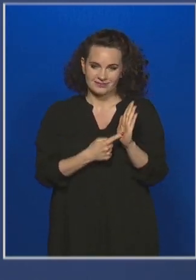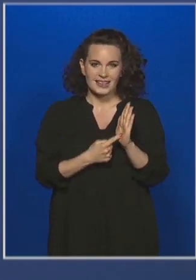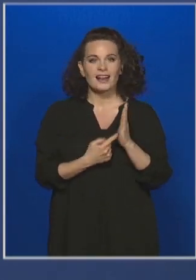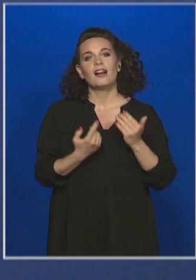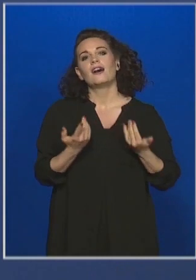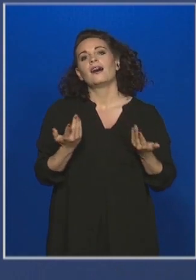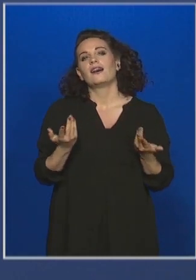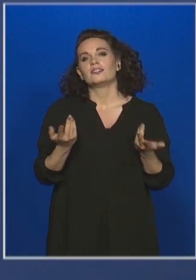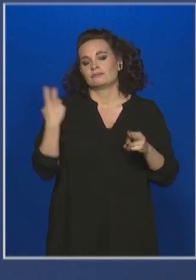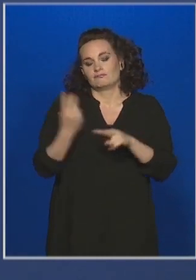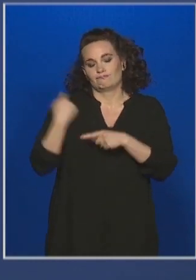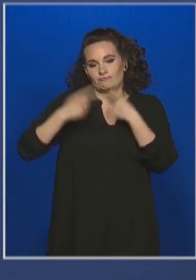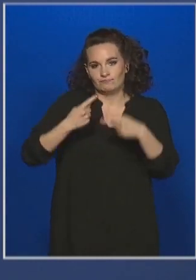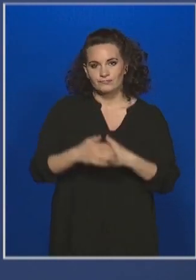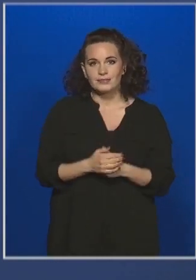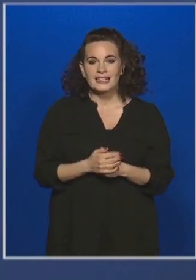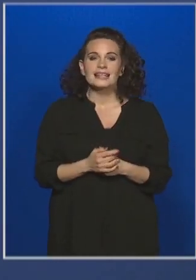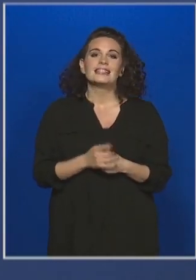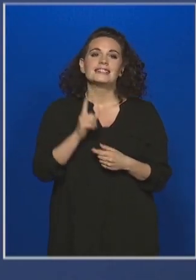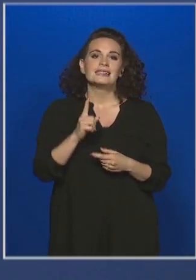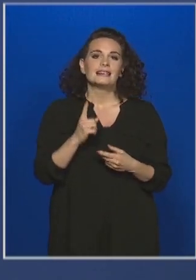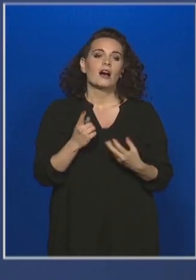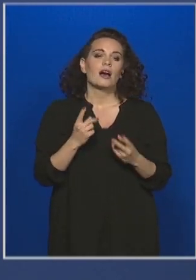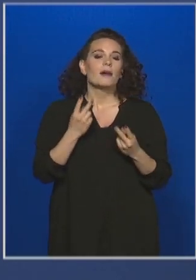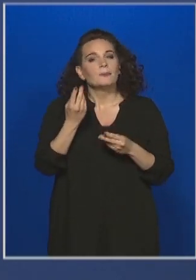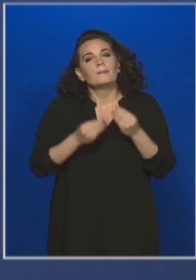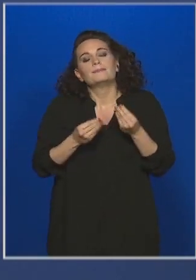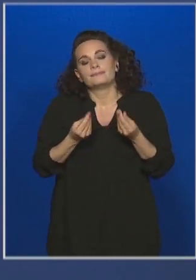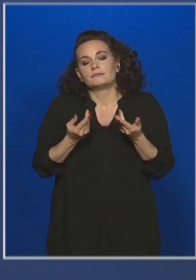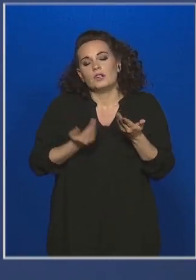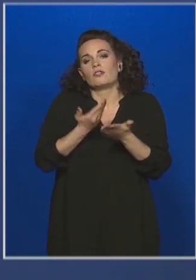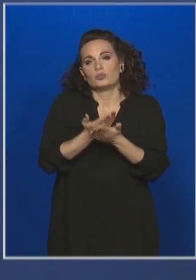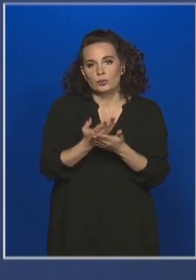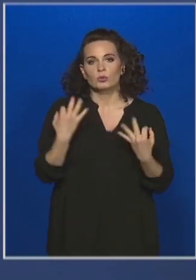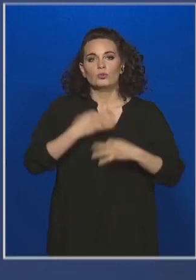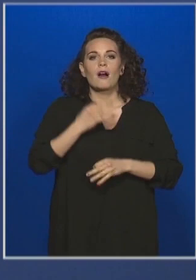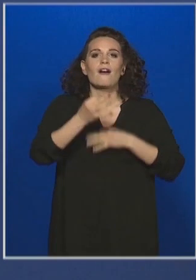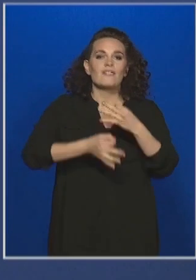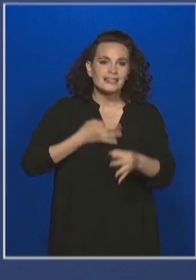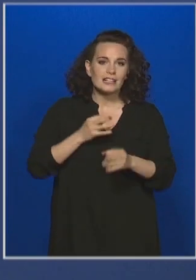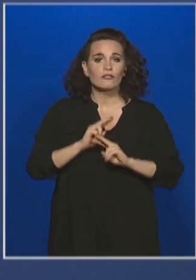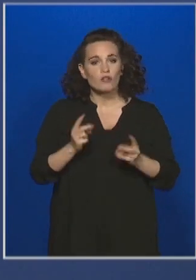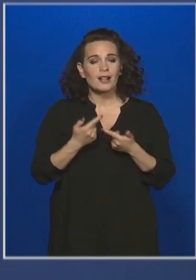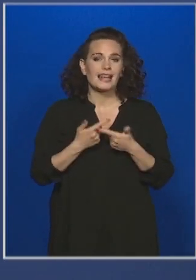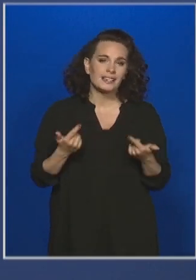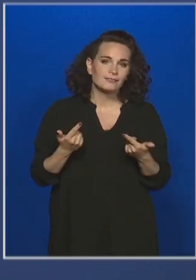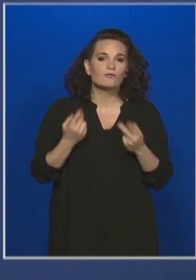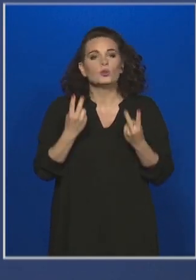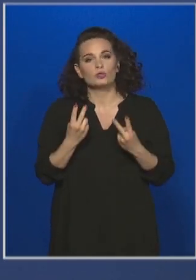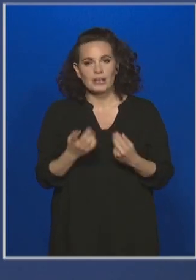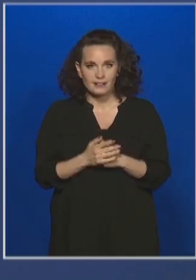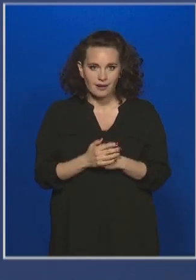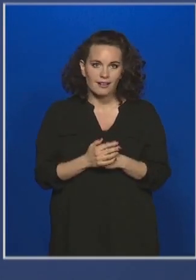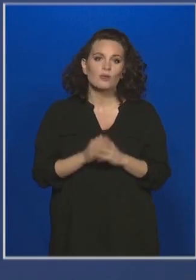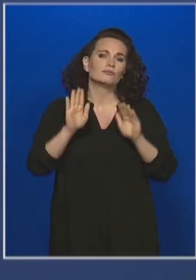mivel a ruha váltásának is lehet jelentősége, most egy kicsit talán lazább körülmények között kerüljön erre sor, így is